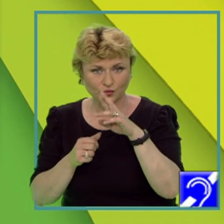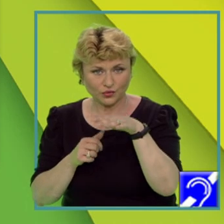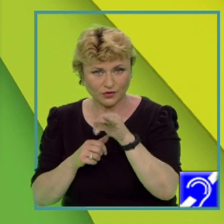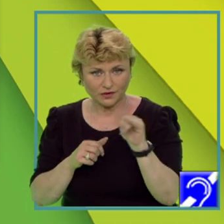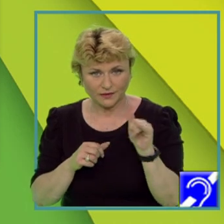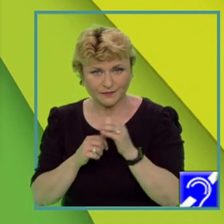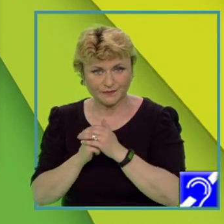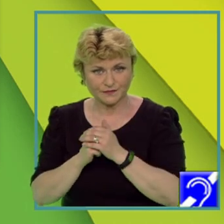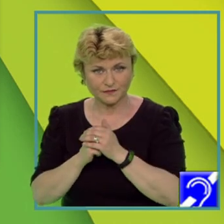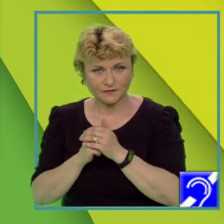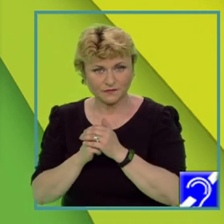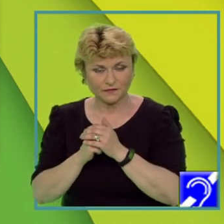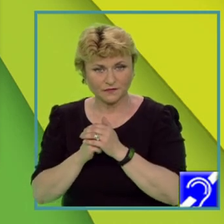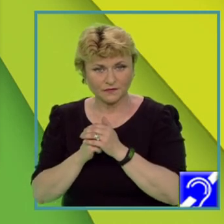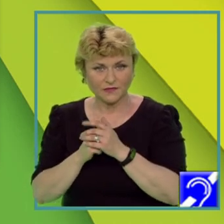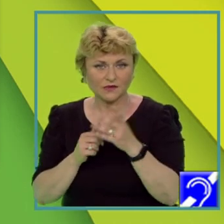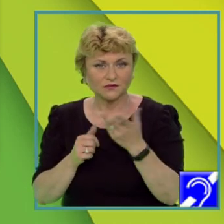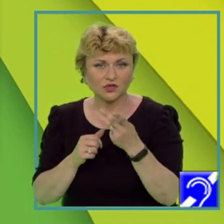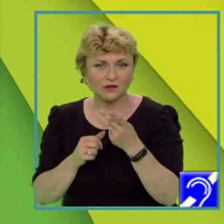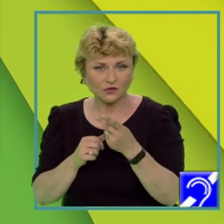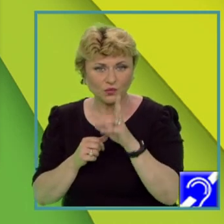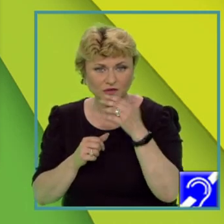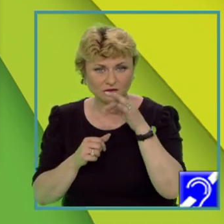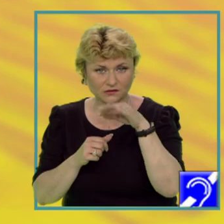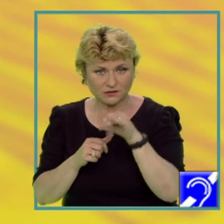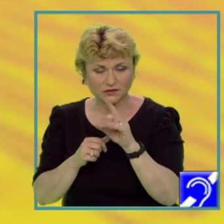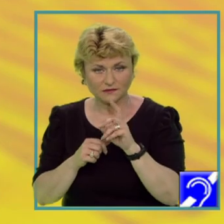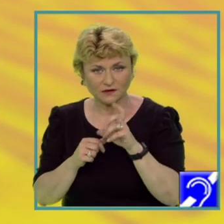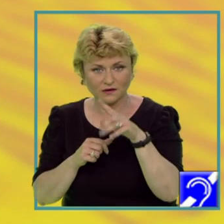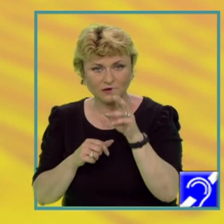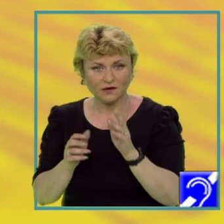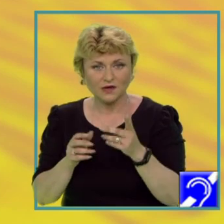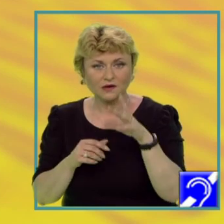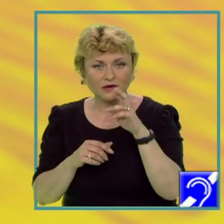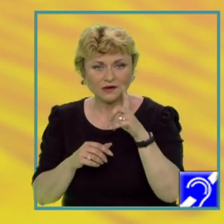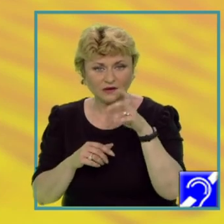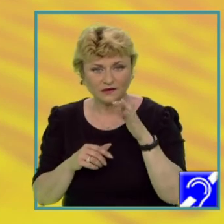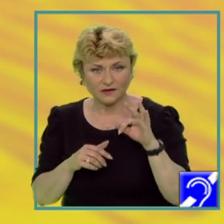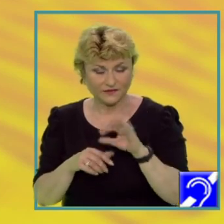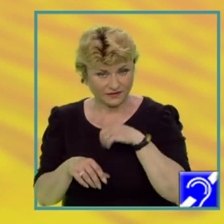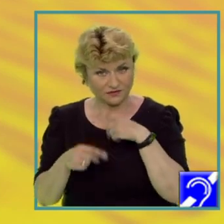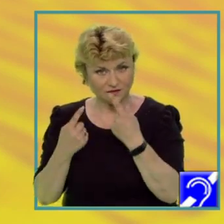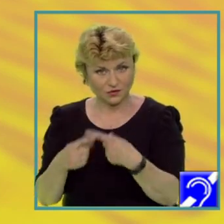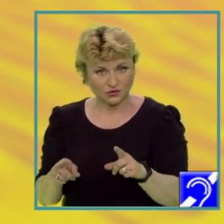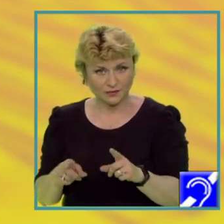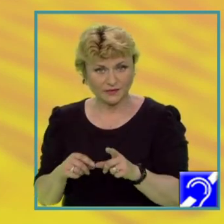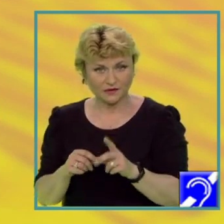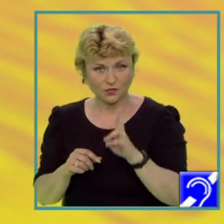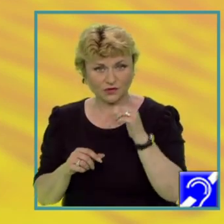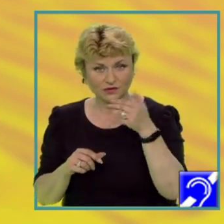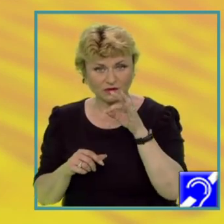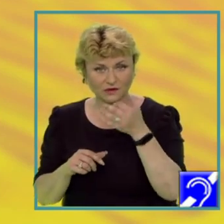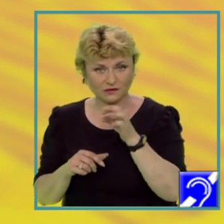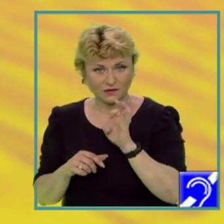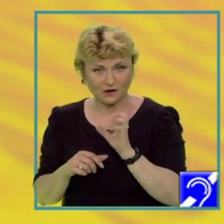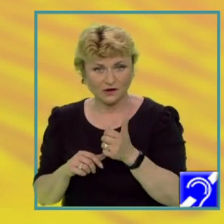Pornind de la modul de formare al celor două unități de relief, găsim din start o deosebire. Unitatea D s-a